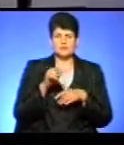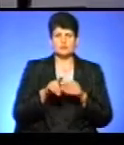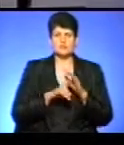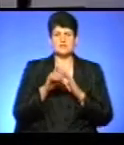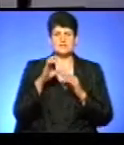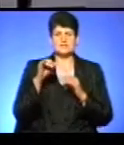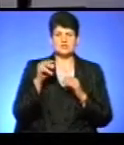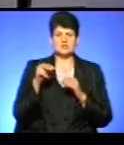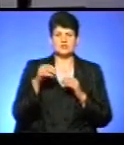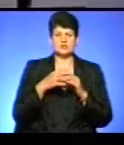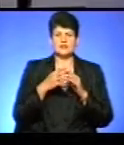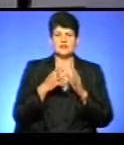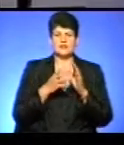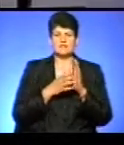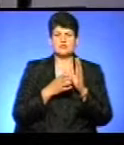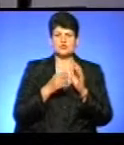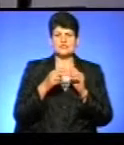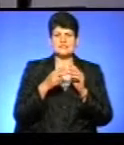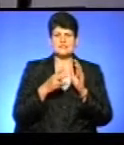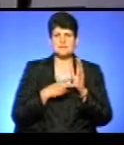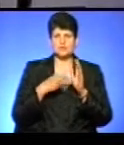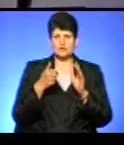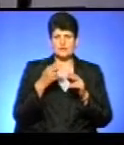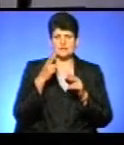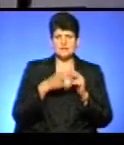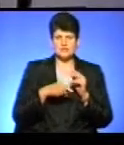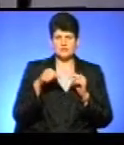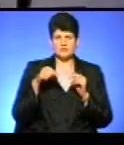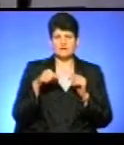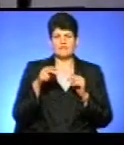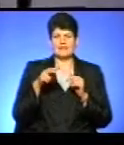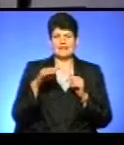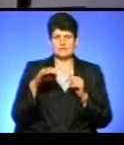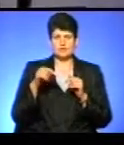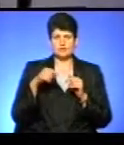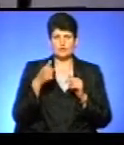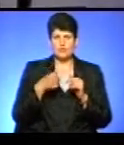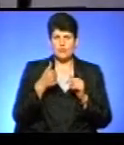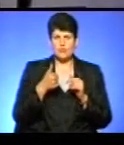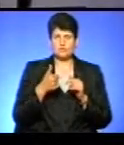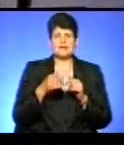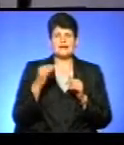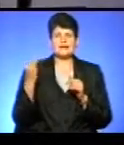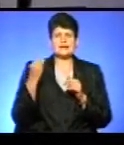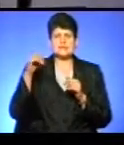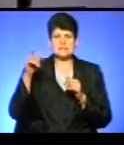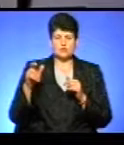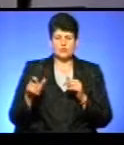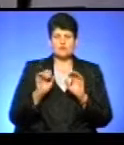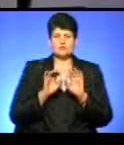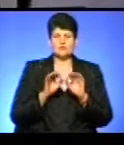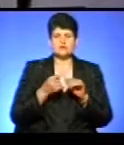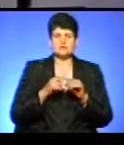1918 року і офіційно завершили у листопаді цього ж року. Історик Микола Бармак розповідає, що такий